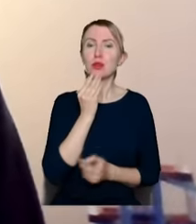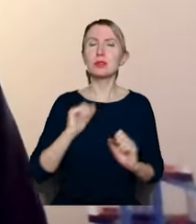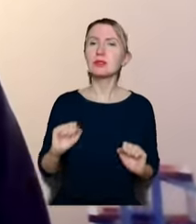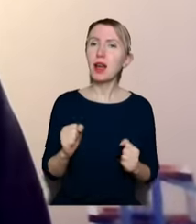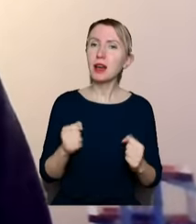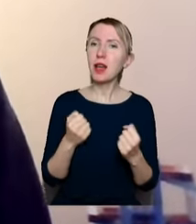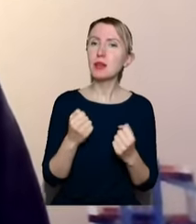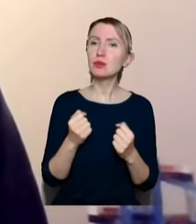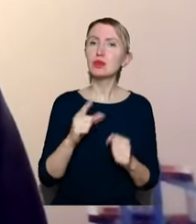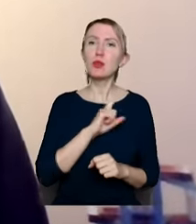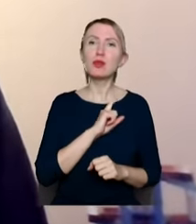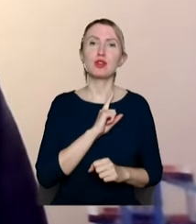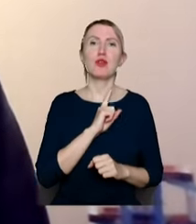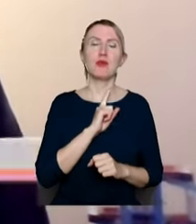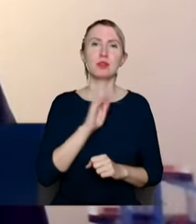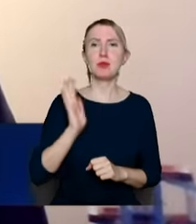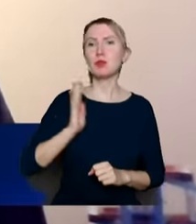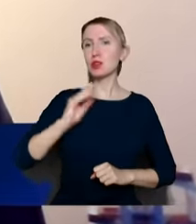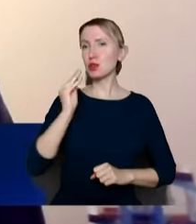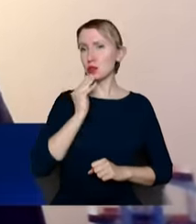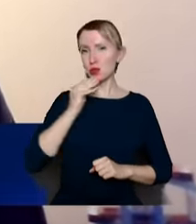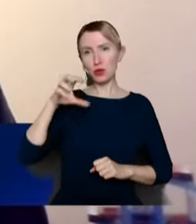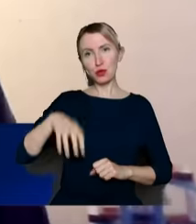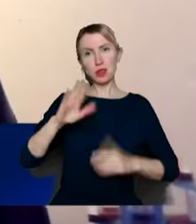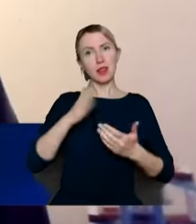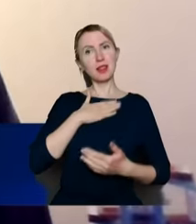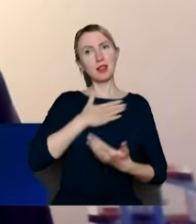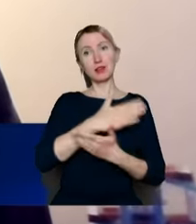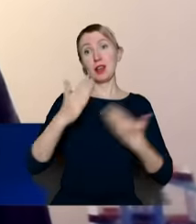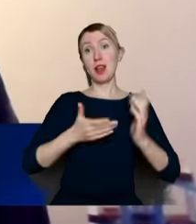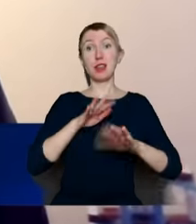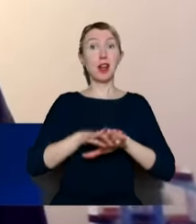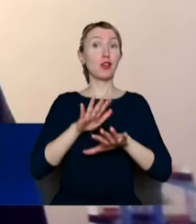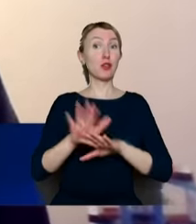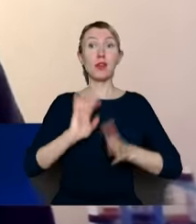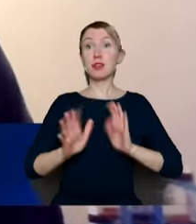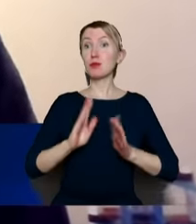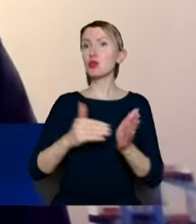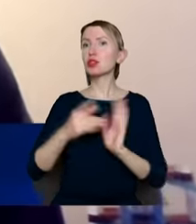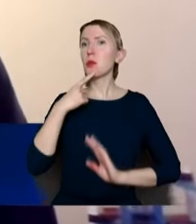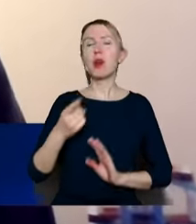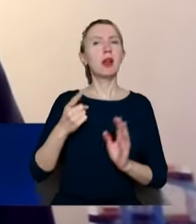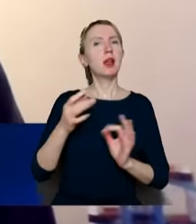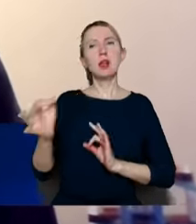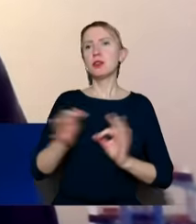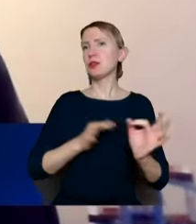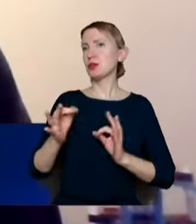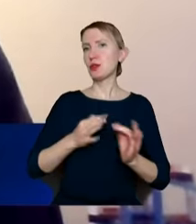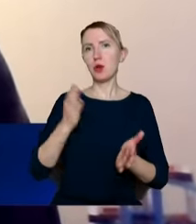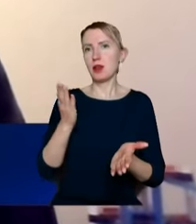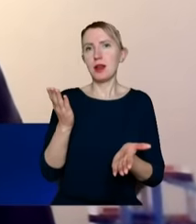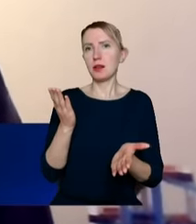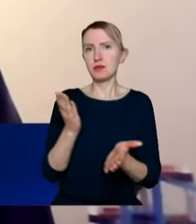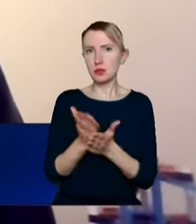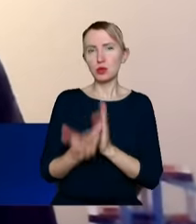dbać o to bezpieczeństwo żywnościowe naszego kraju, są w ten sposób traktowani. Trzeba powiedzieć, że historia zatoczyła koło. Tak